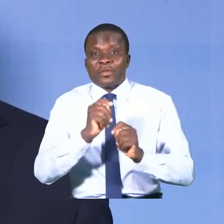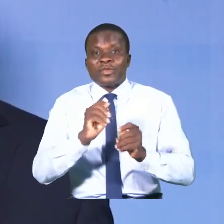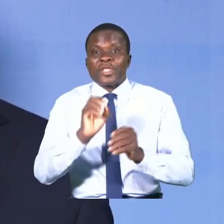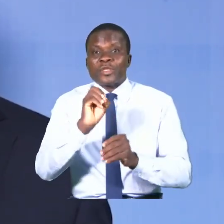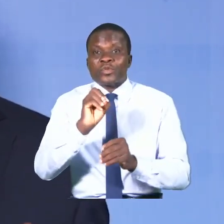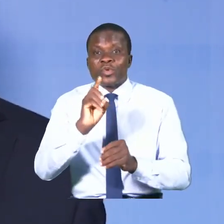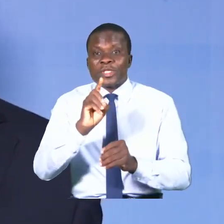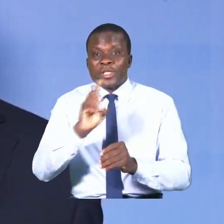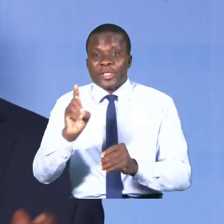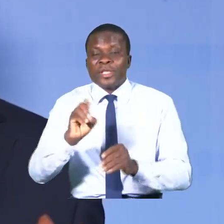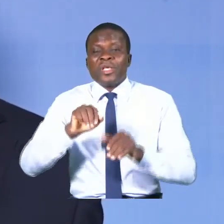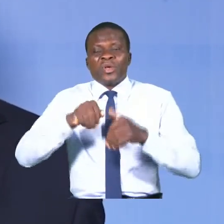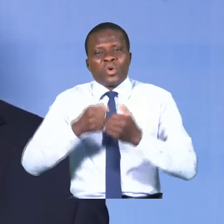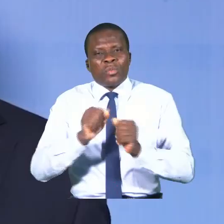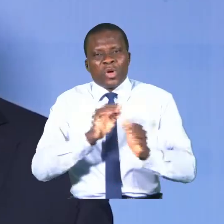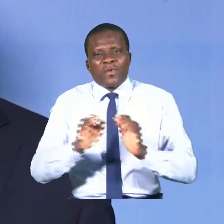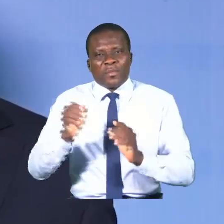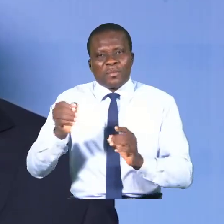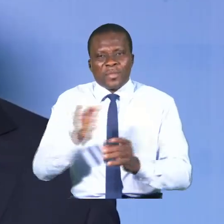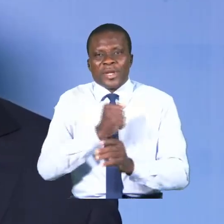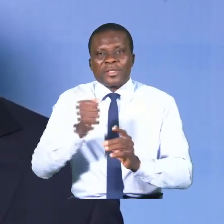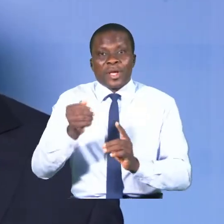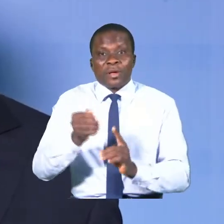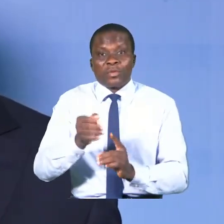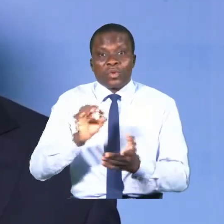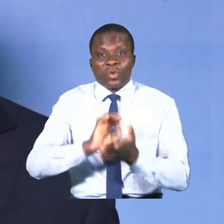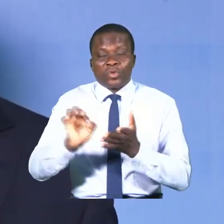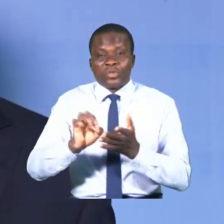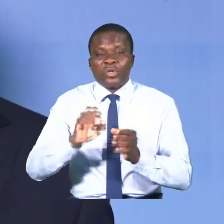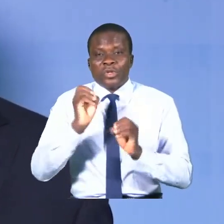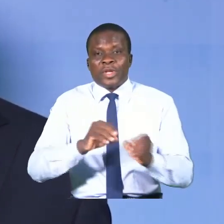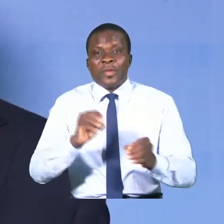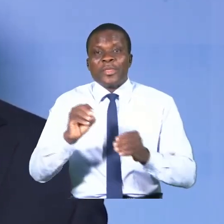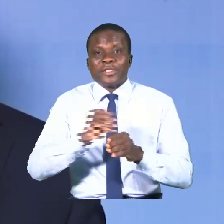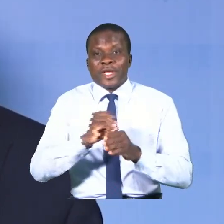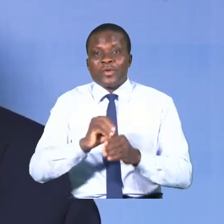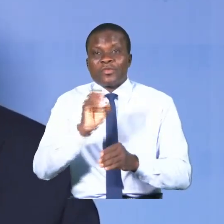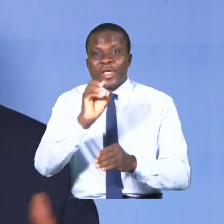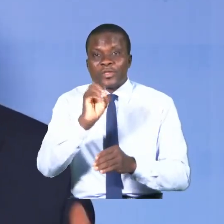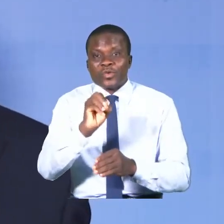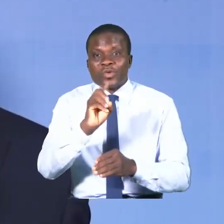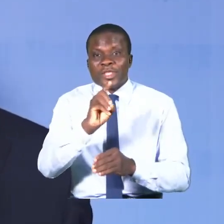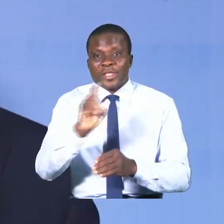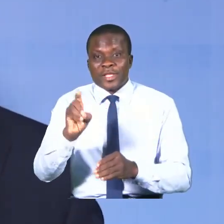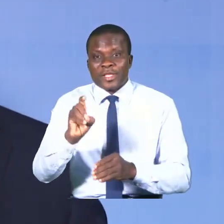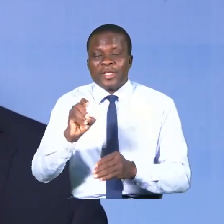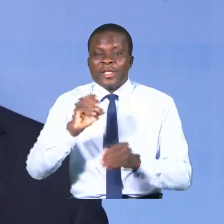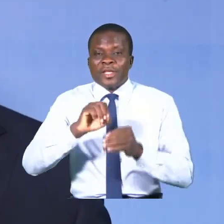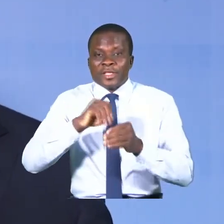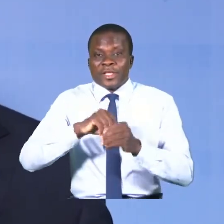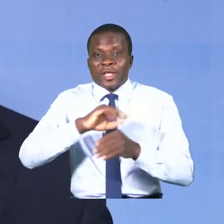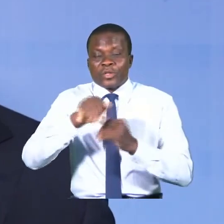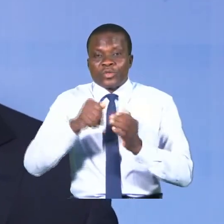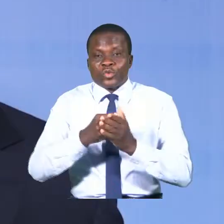Comment nous prenons en compte la mise en ODD dans toutes nos structures